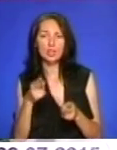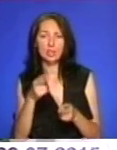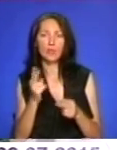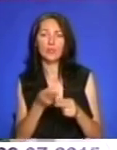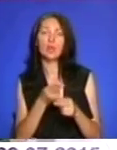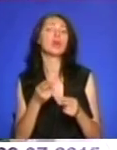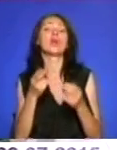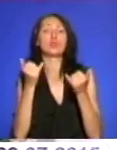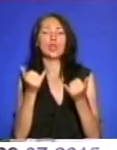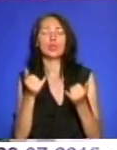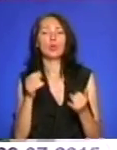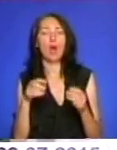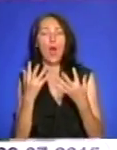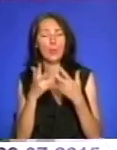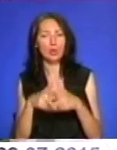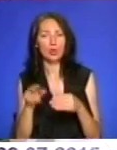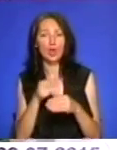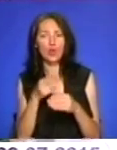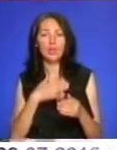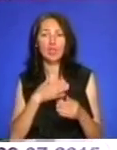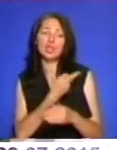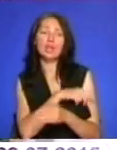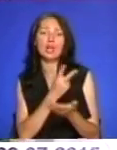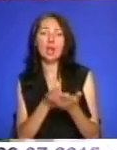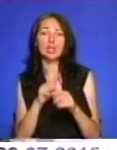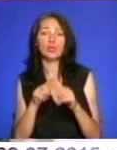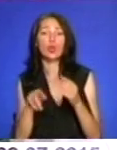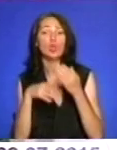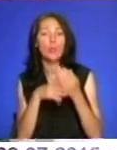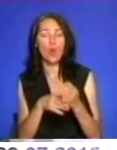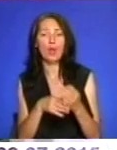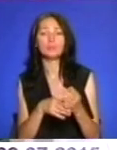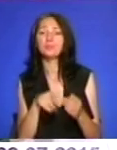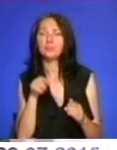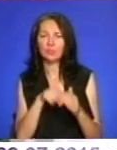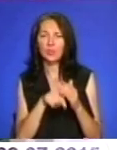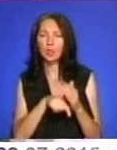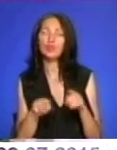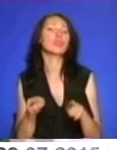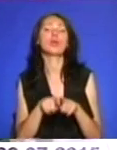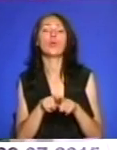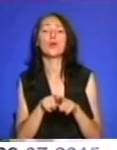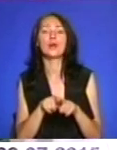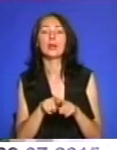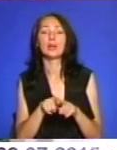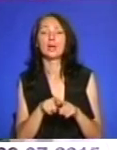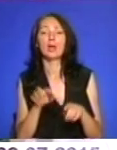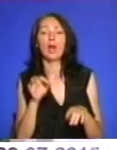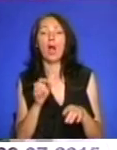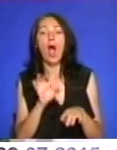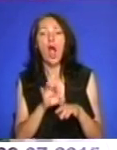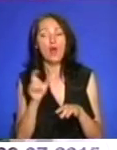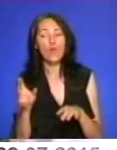нашої лікарні швидкої допомоги полягає в тому, що такої концентрації профільних хворих з